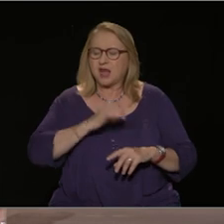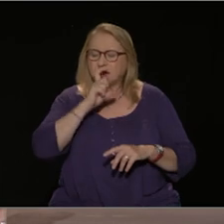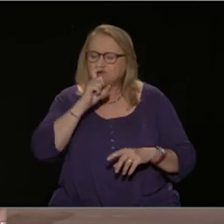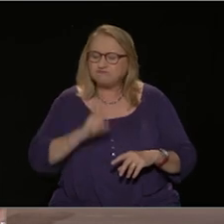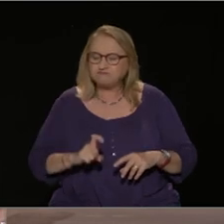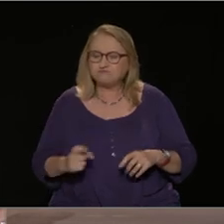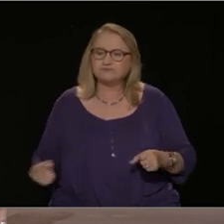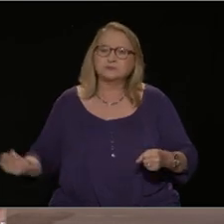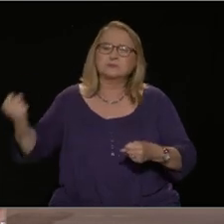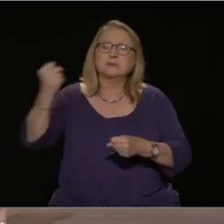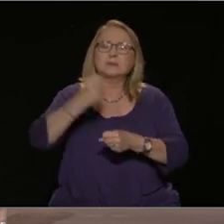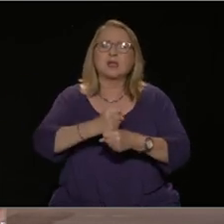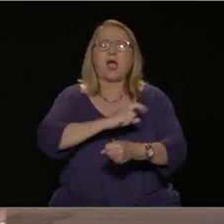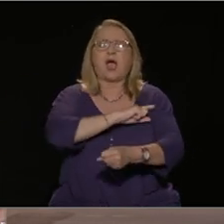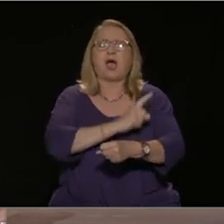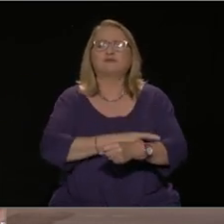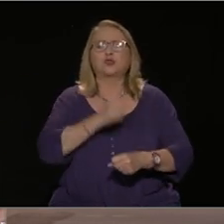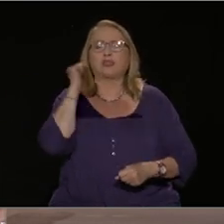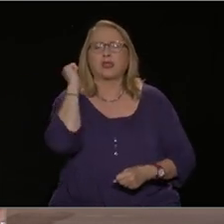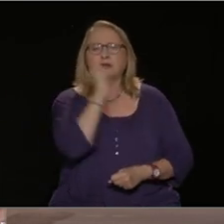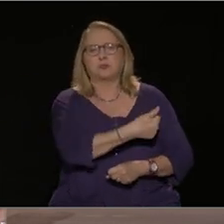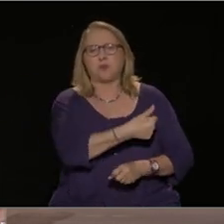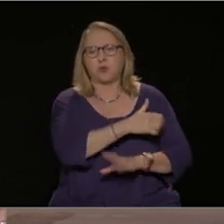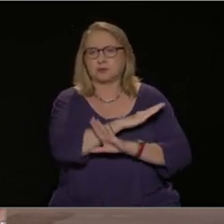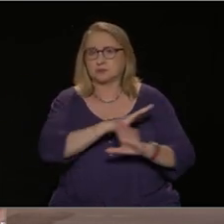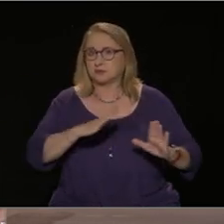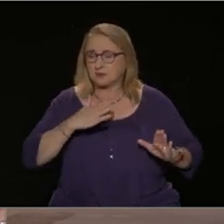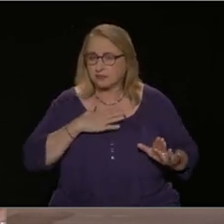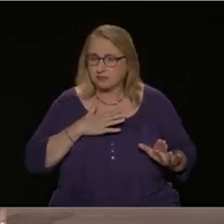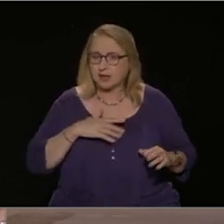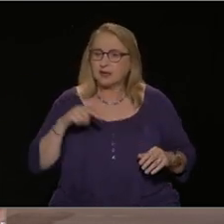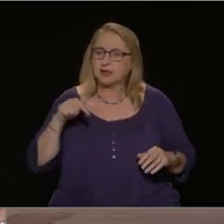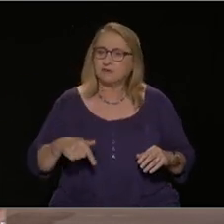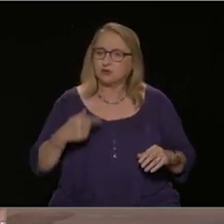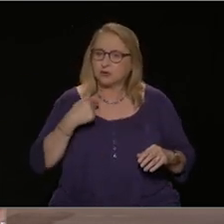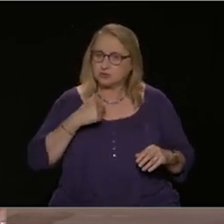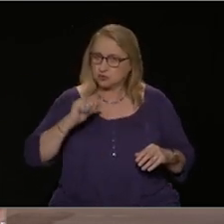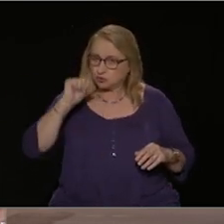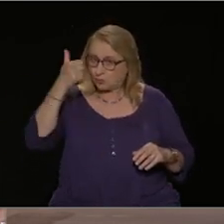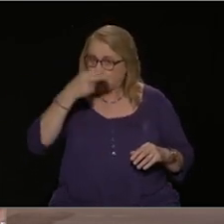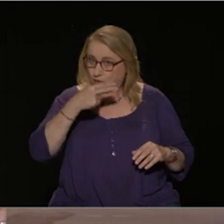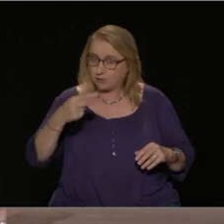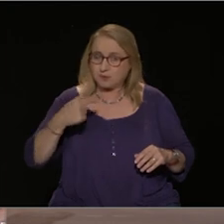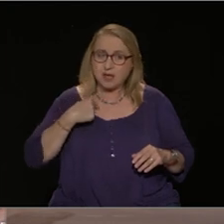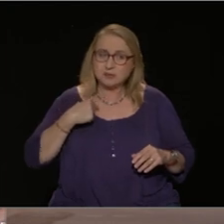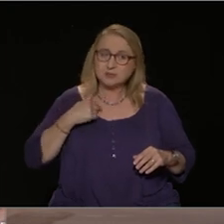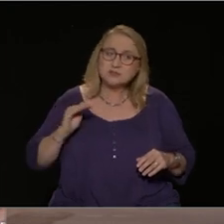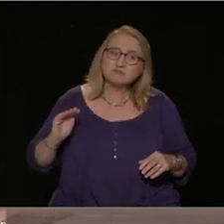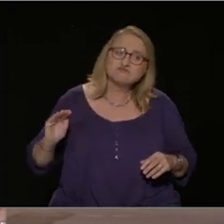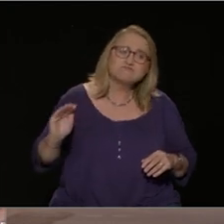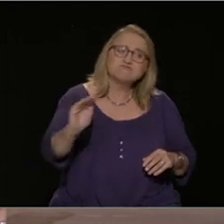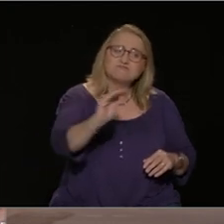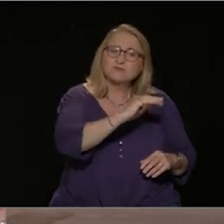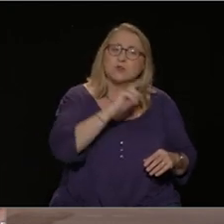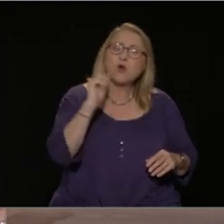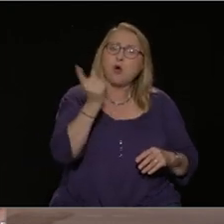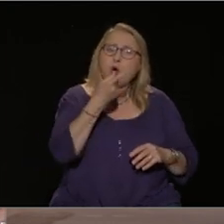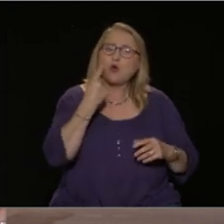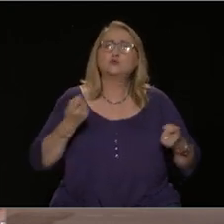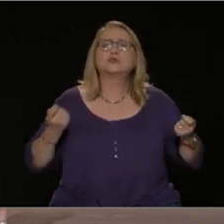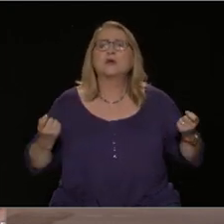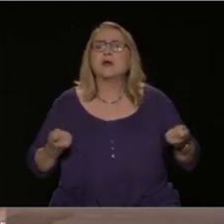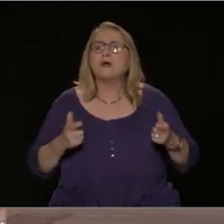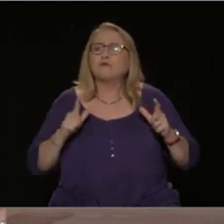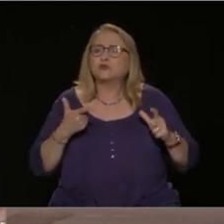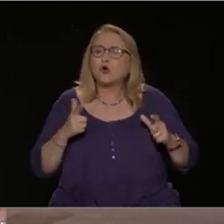οποίο στεκόμαστε. Καλούμε σε μια πάλη τους εργαζόμενους και τη νεολαία και τα αυτοχά λαϊκά στρώματα, ώστε και με την ψήφο τους